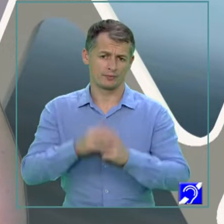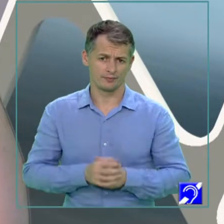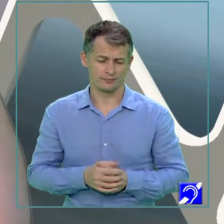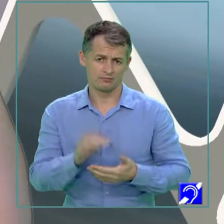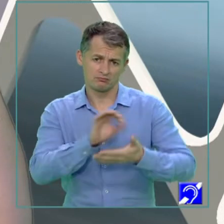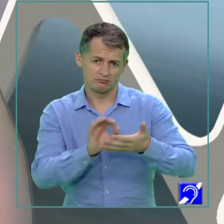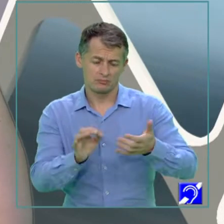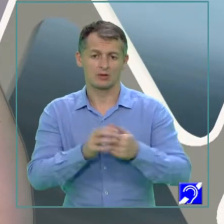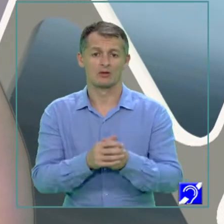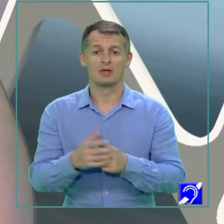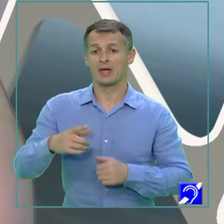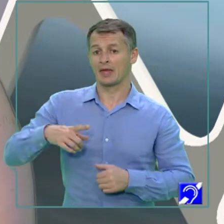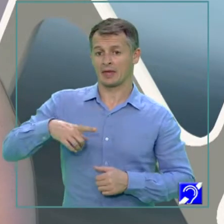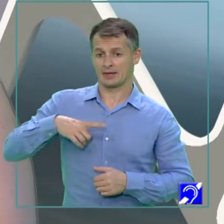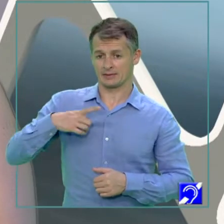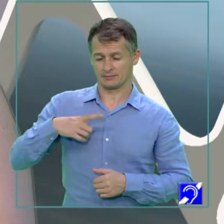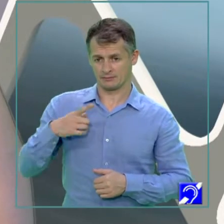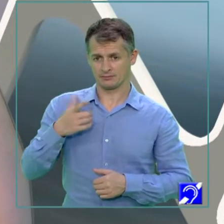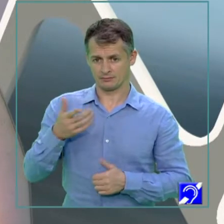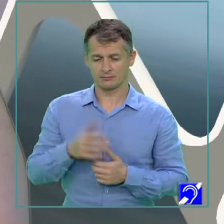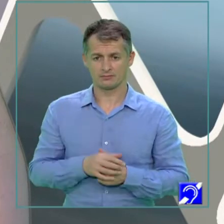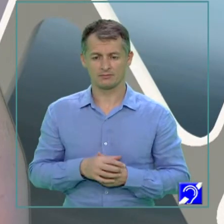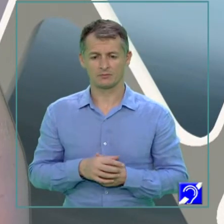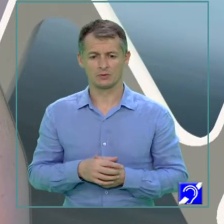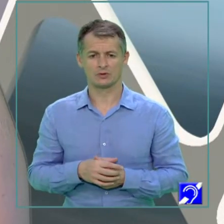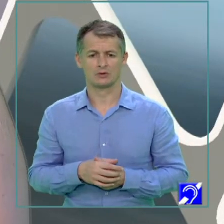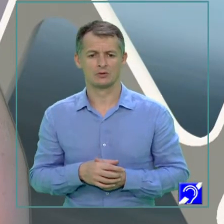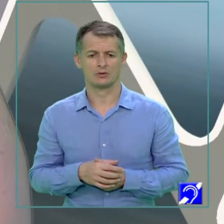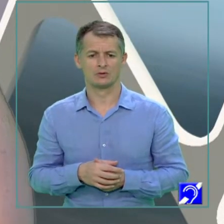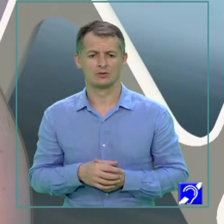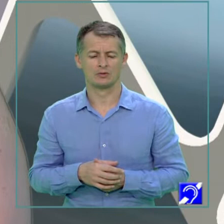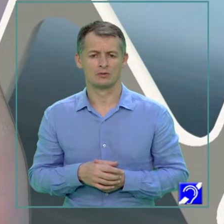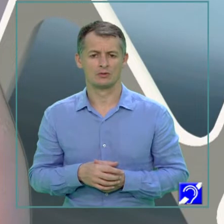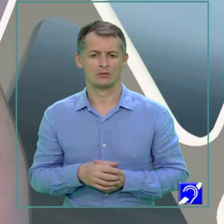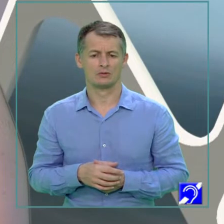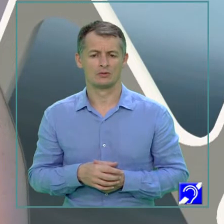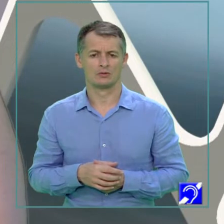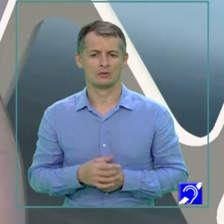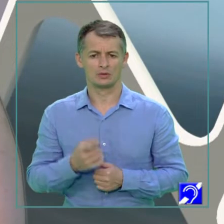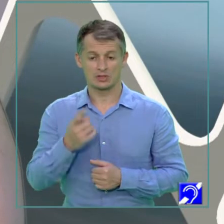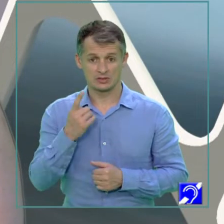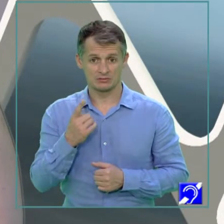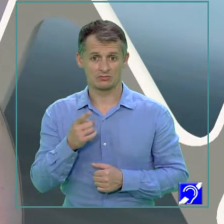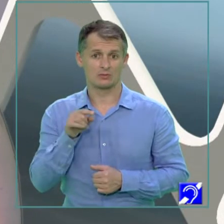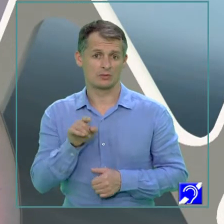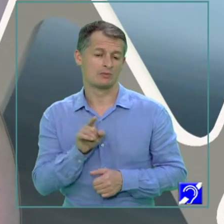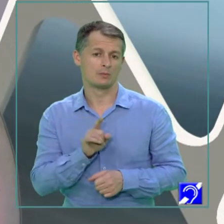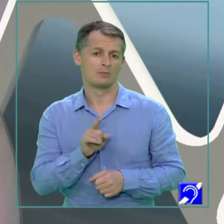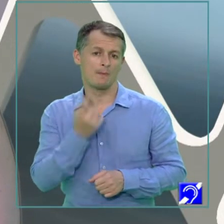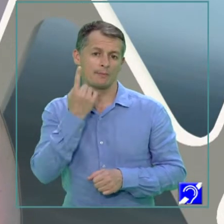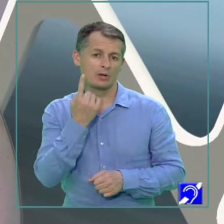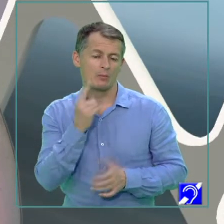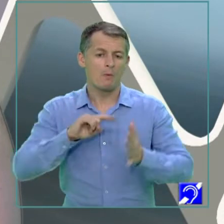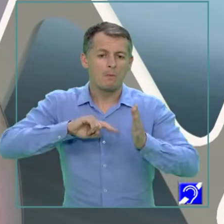există copii care cred că acest prim punct al subiectului și